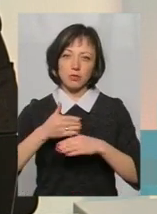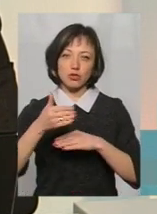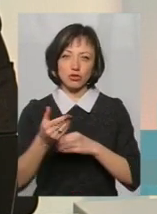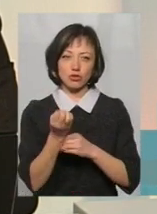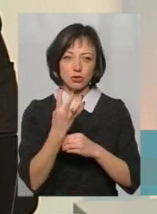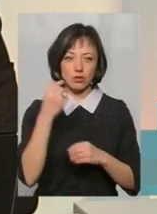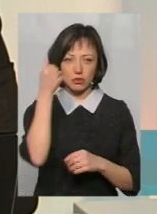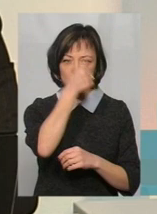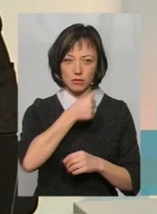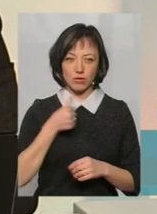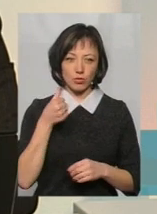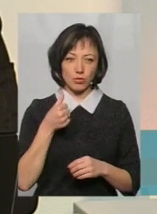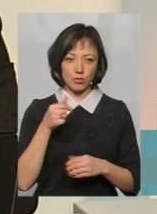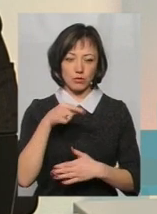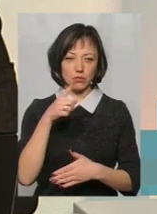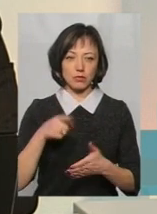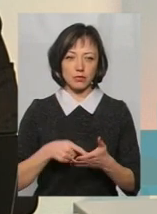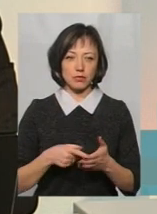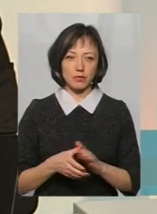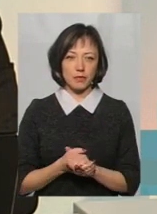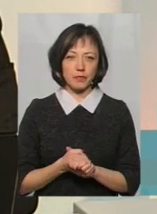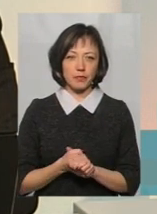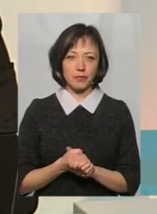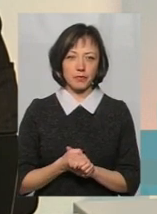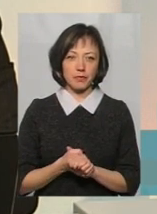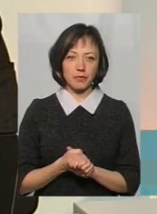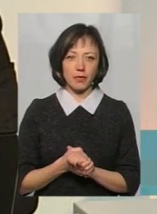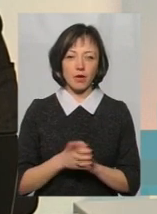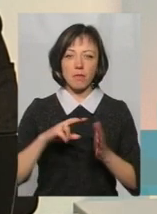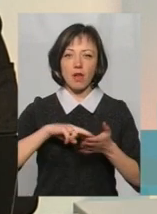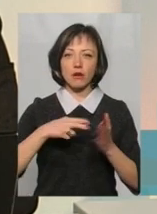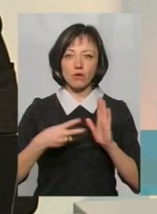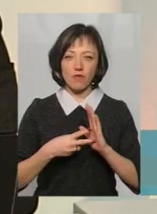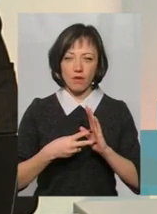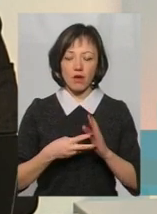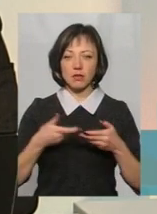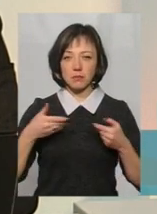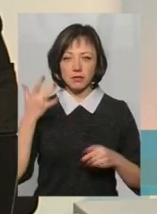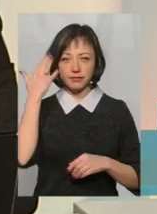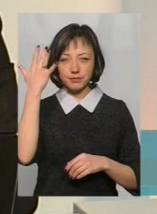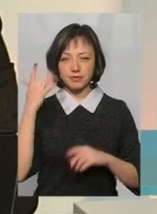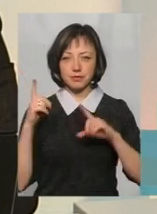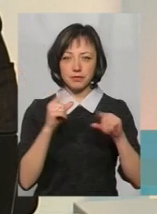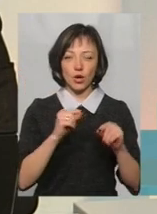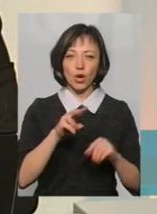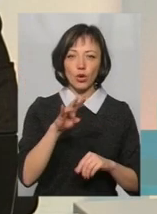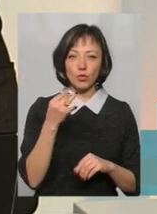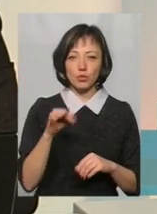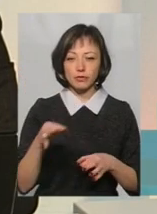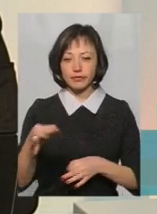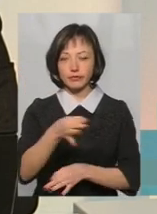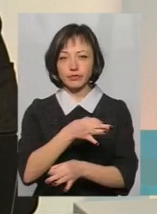Ну, планувати почали в лютому. Ну, поки все обдумали,